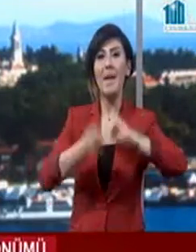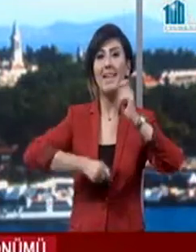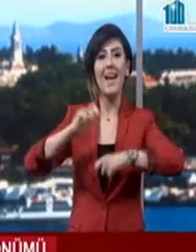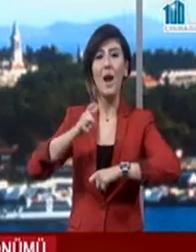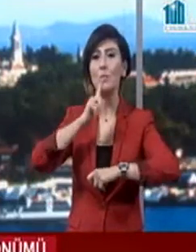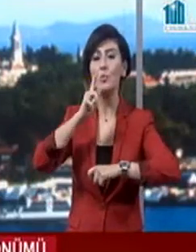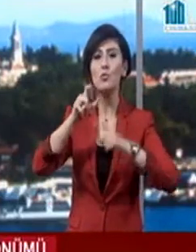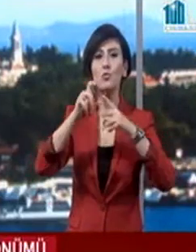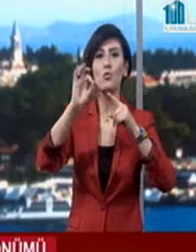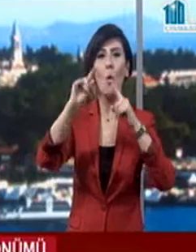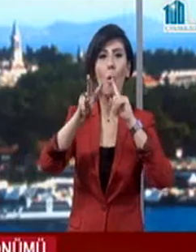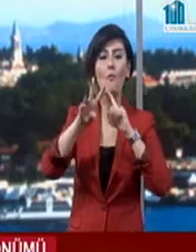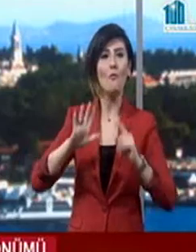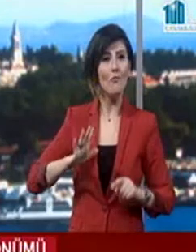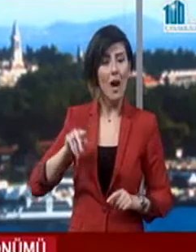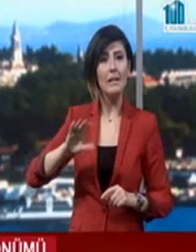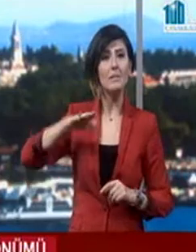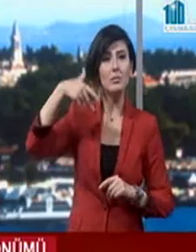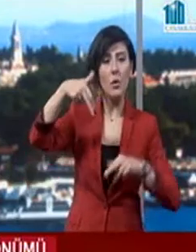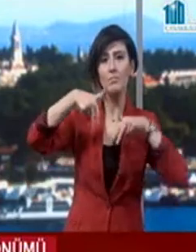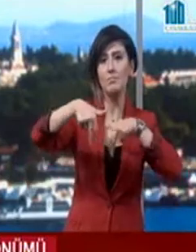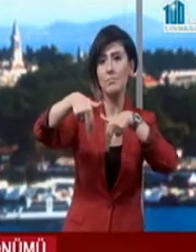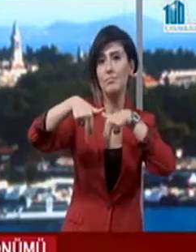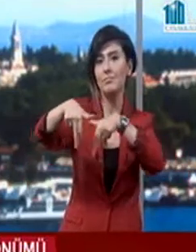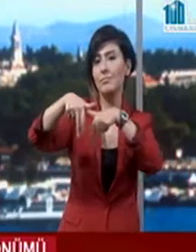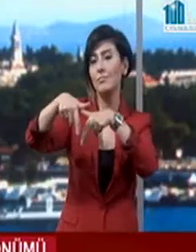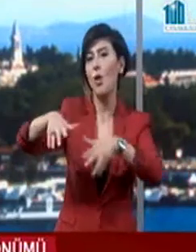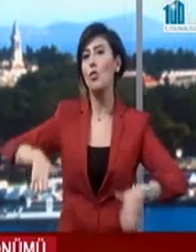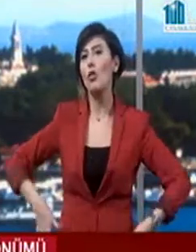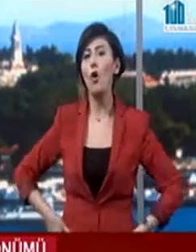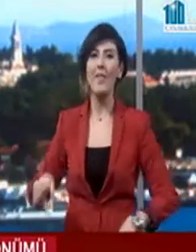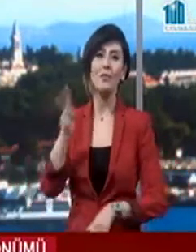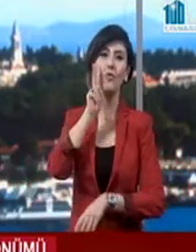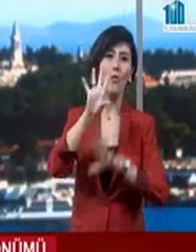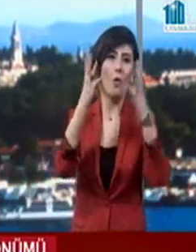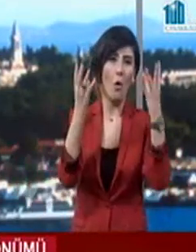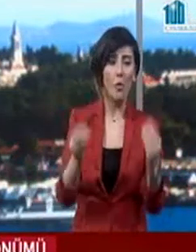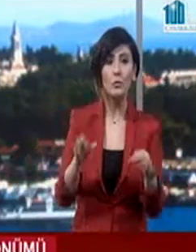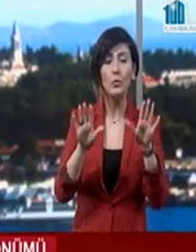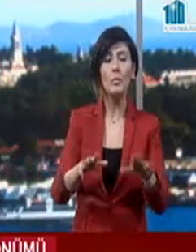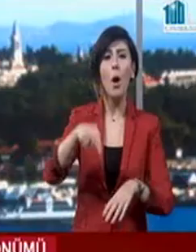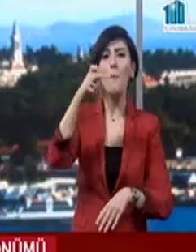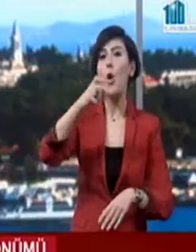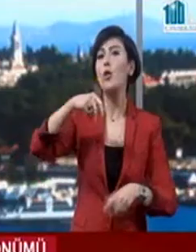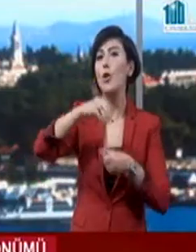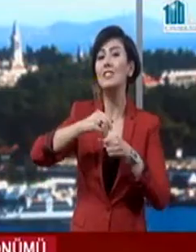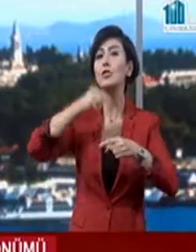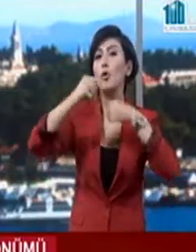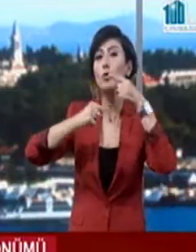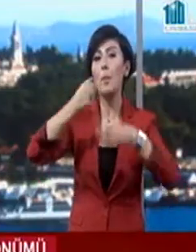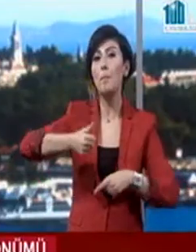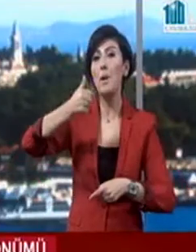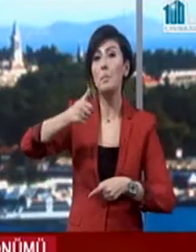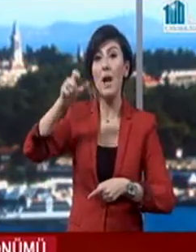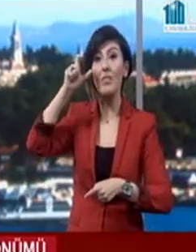şovu vardı. Ardından da geçit resmiyle buradaki törenler sona erdi. İsterseniz protokol konuşmaları dedik. Başbakan